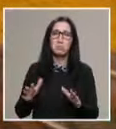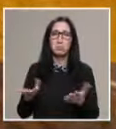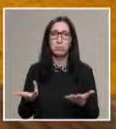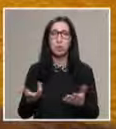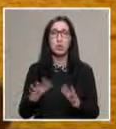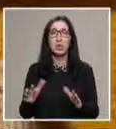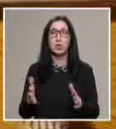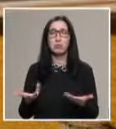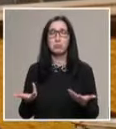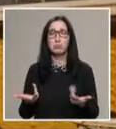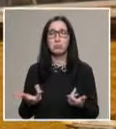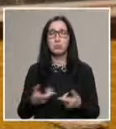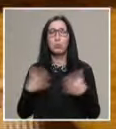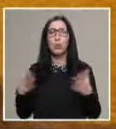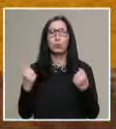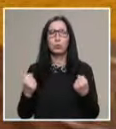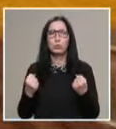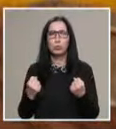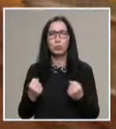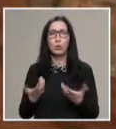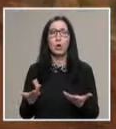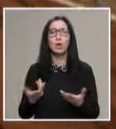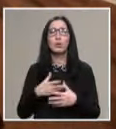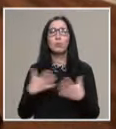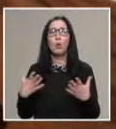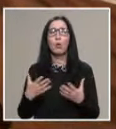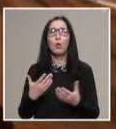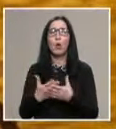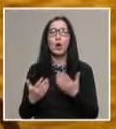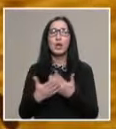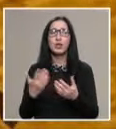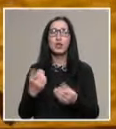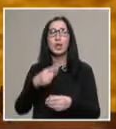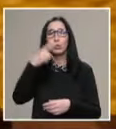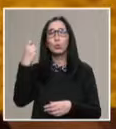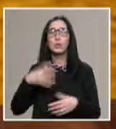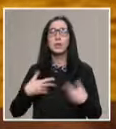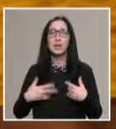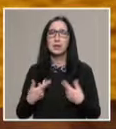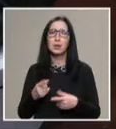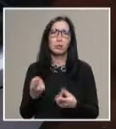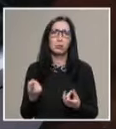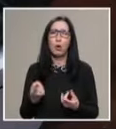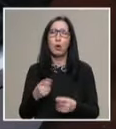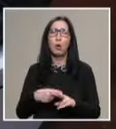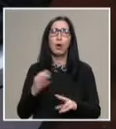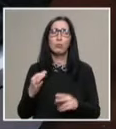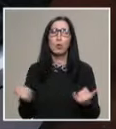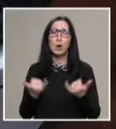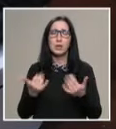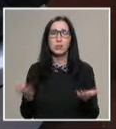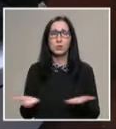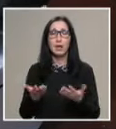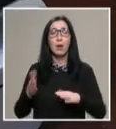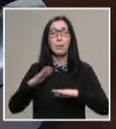нещо много трудно, че много ръчен труд се иска, но всъщност доста лесно става. При